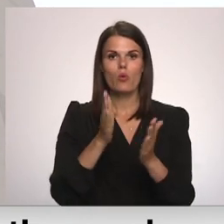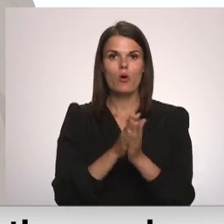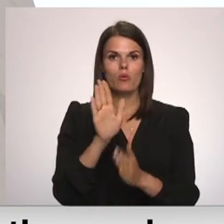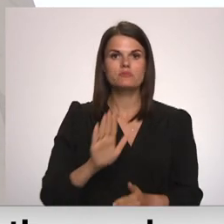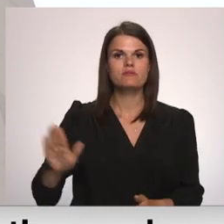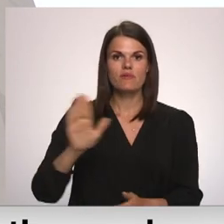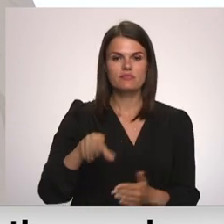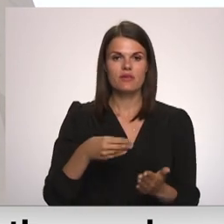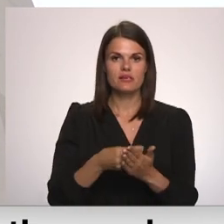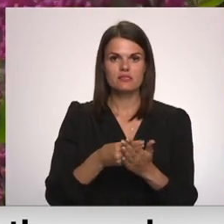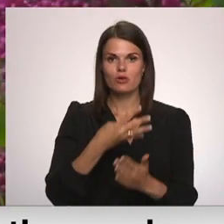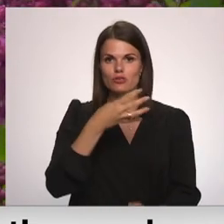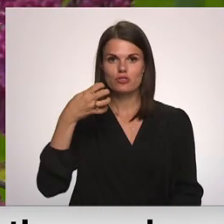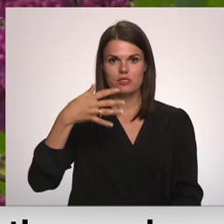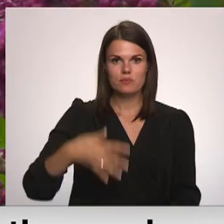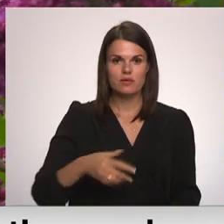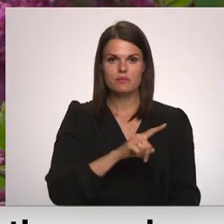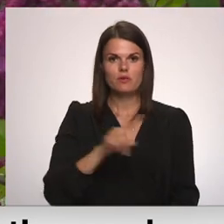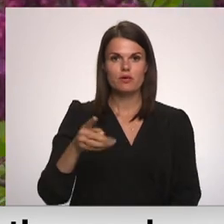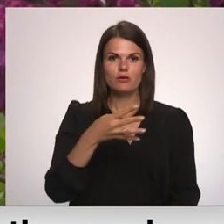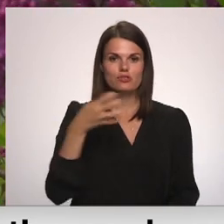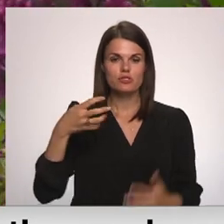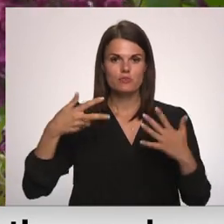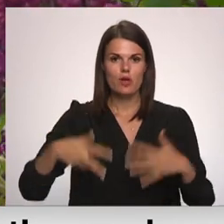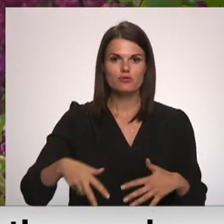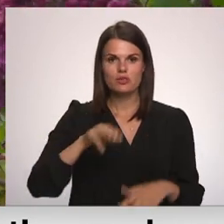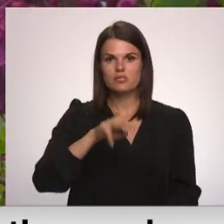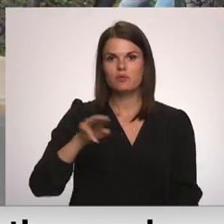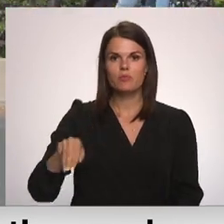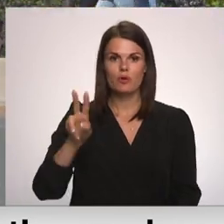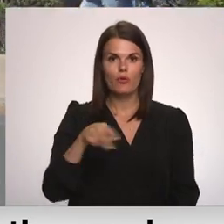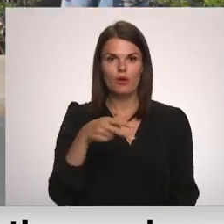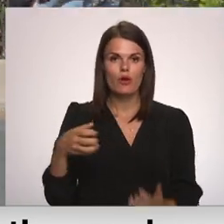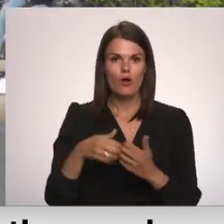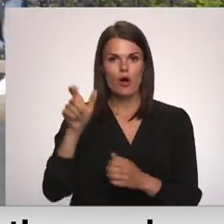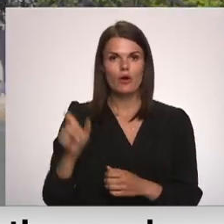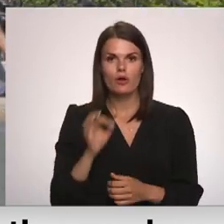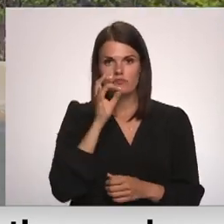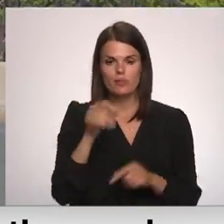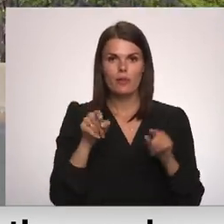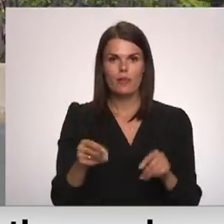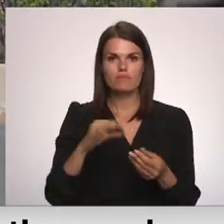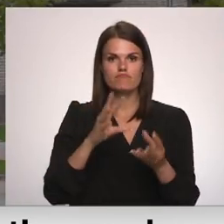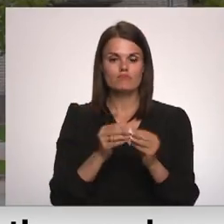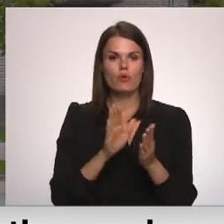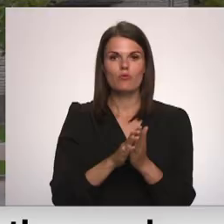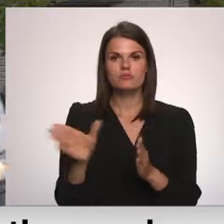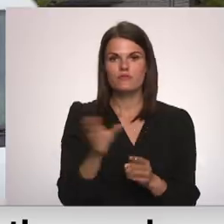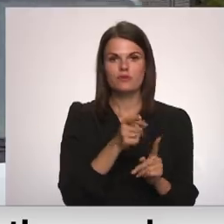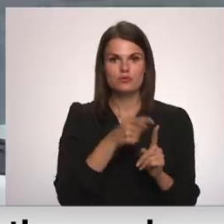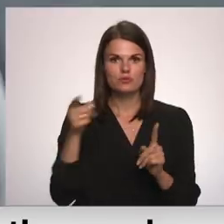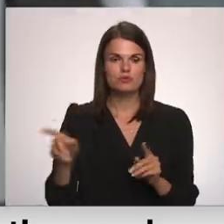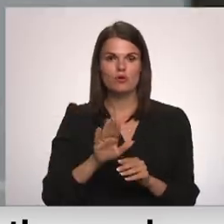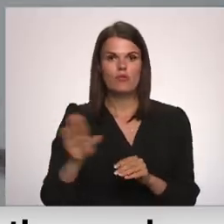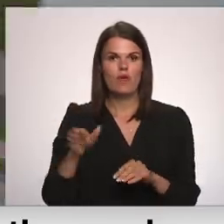autvēni 450 līdz 480 miljonus eiro. Kariņš uzsver, ka tā ir iespējamās summa uz visu sezonu, nevis